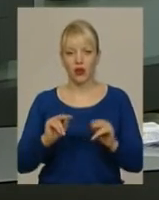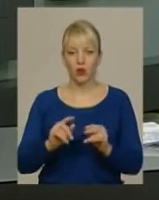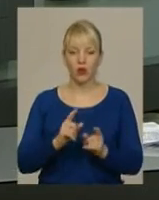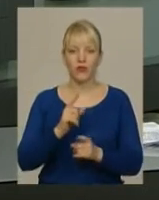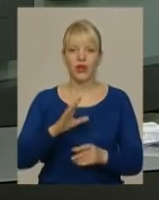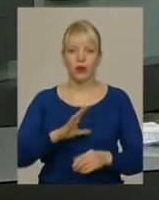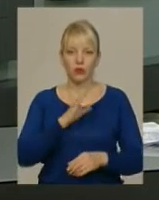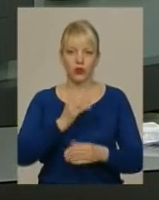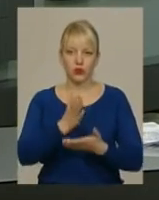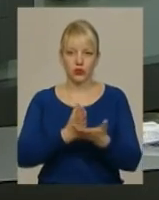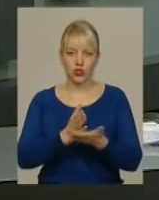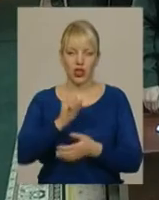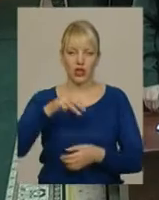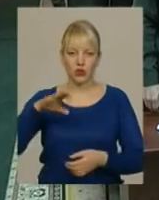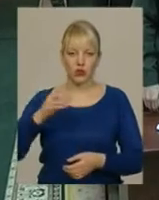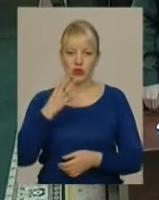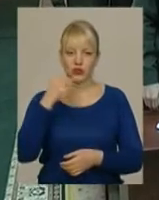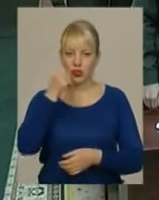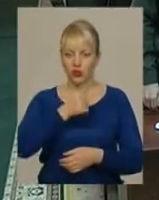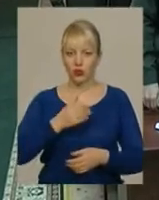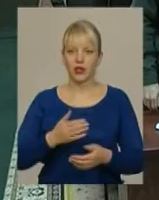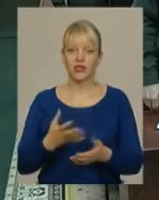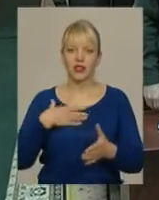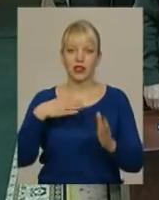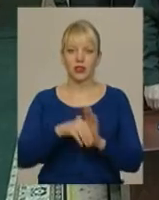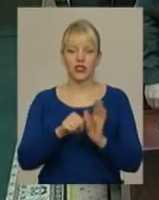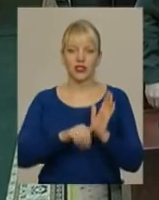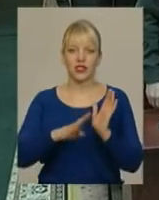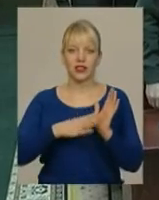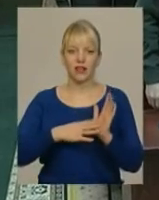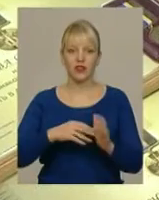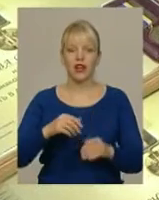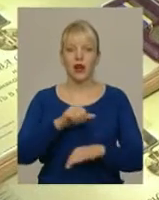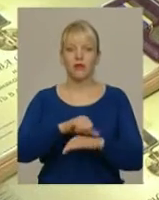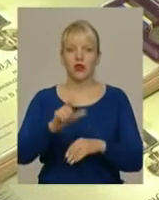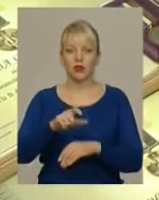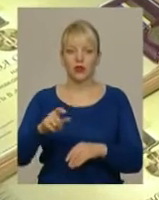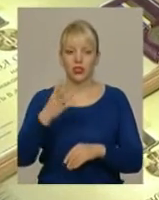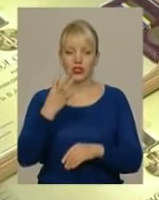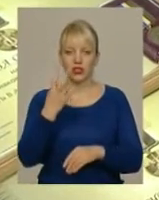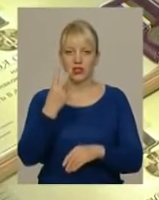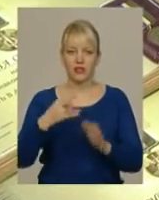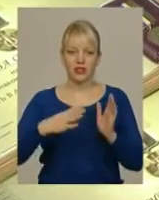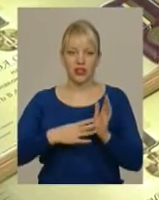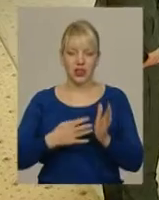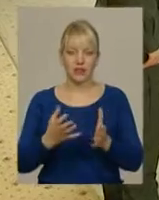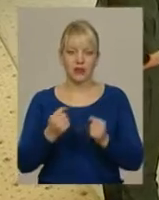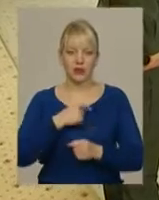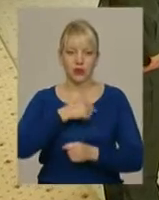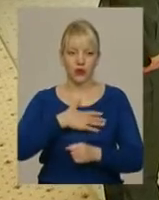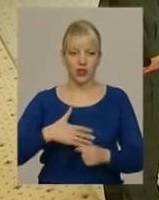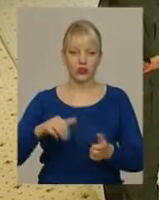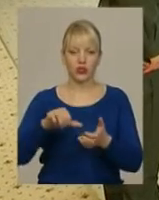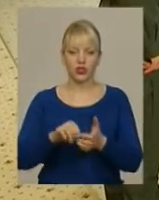ротацію в АТО. За чотири роки на Донбасі загинули 69 прикордонників, 429 дістали поранення. Учасники розширеного